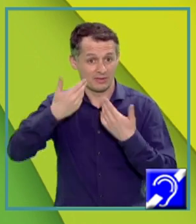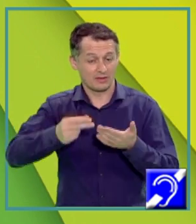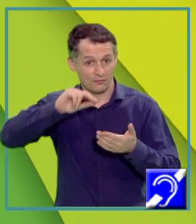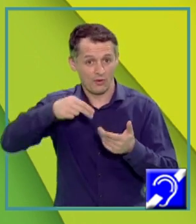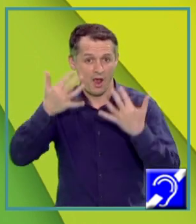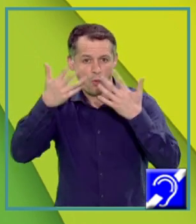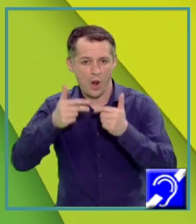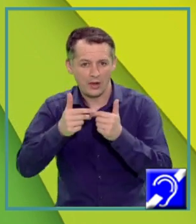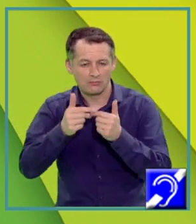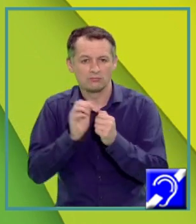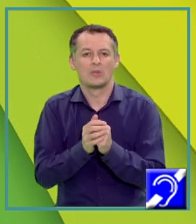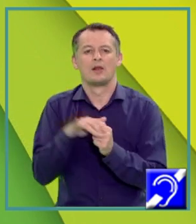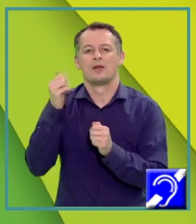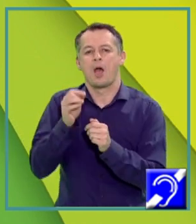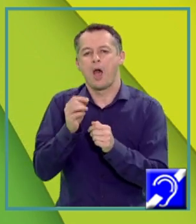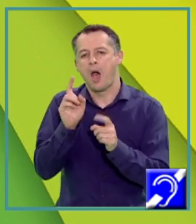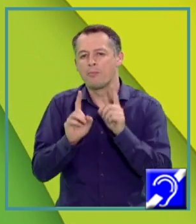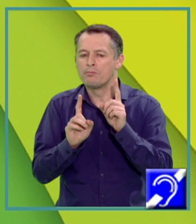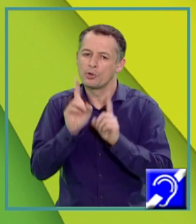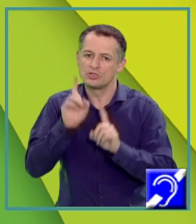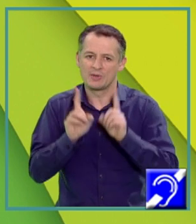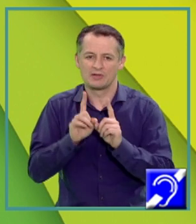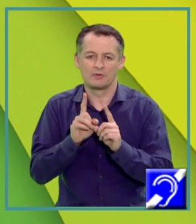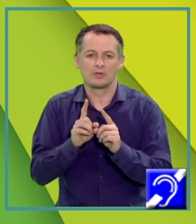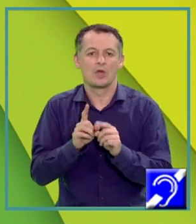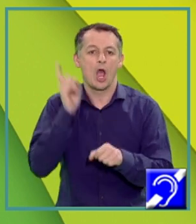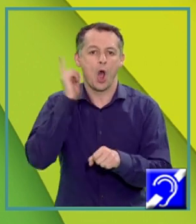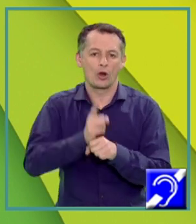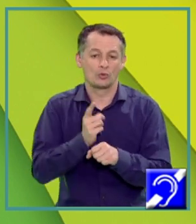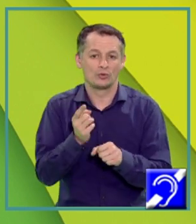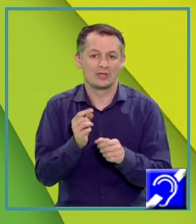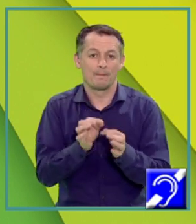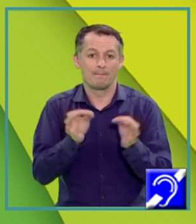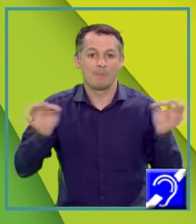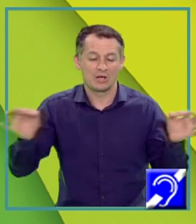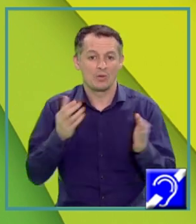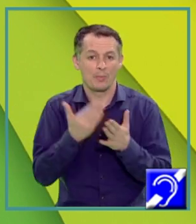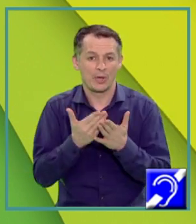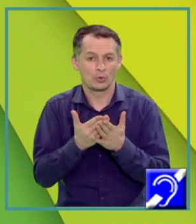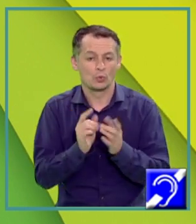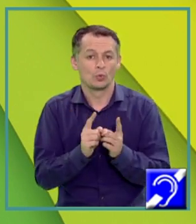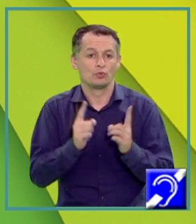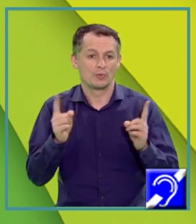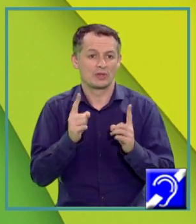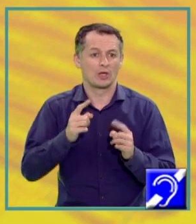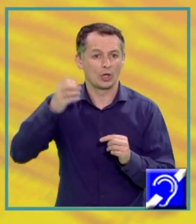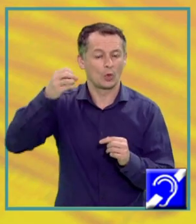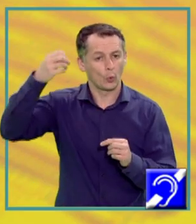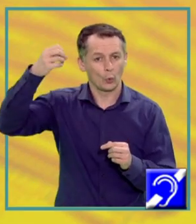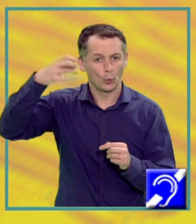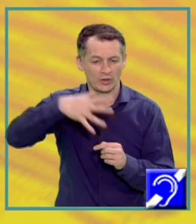aproximație a ordinului de mărime pentru lungimea de undă a radiației din spectrul vizibil.